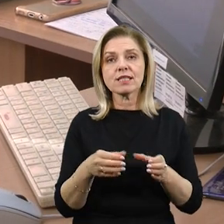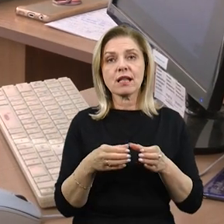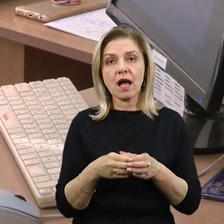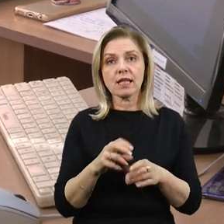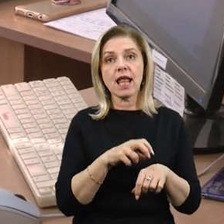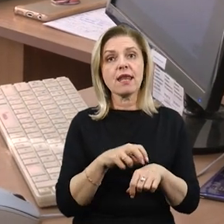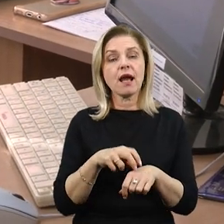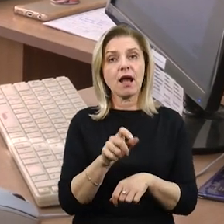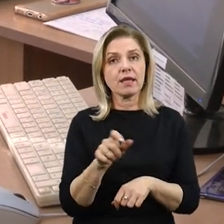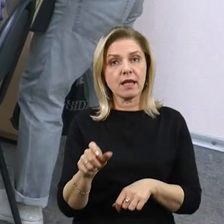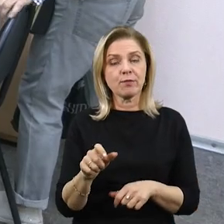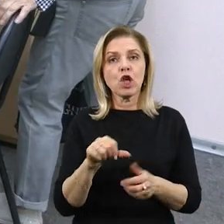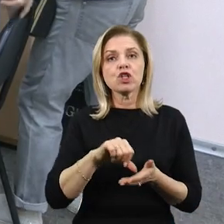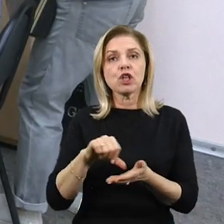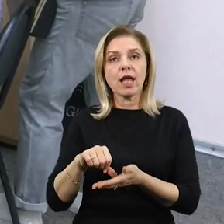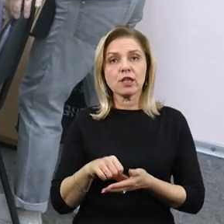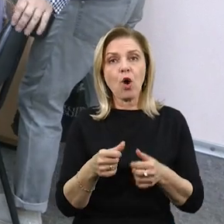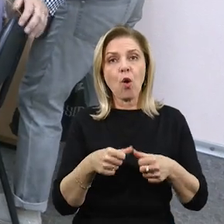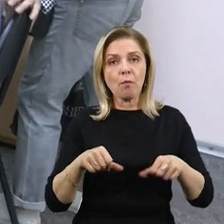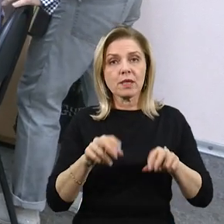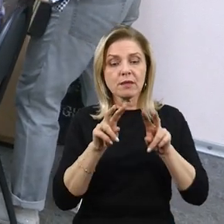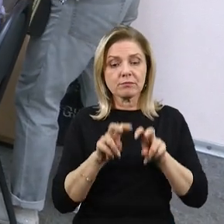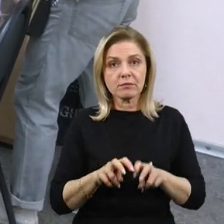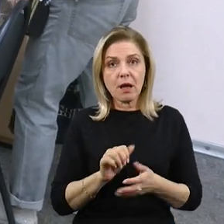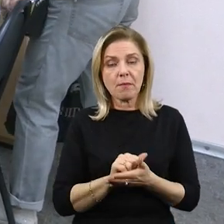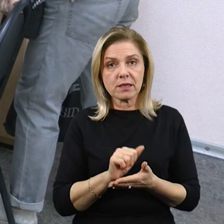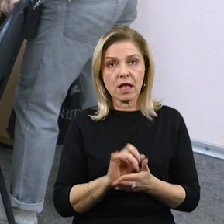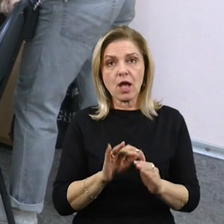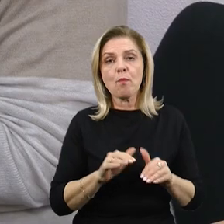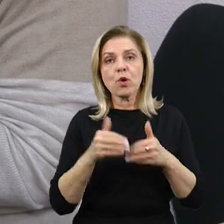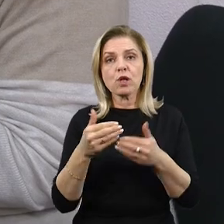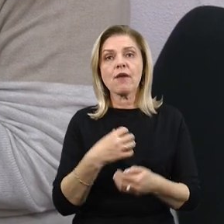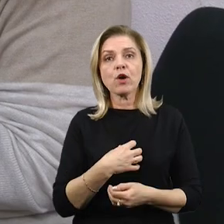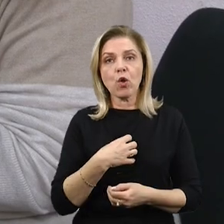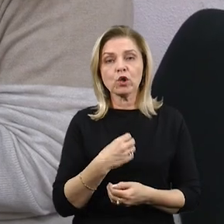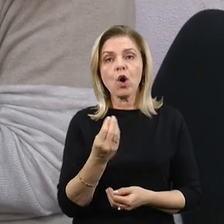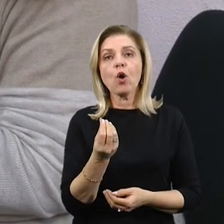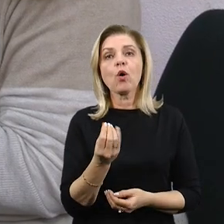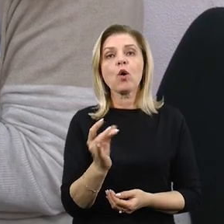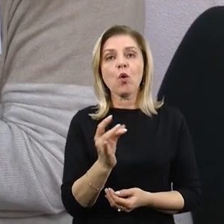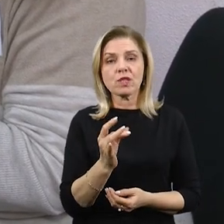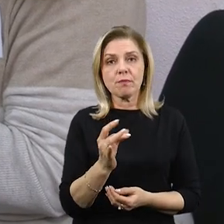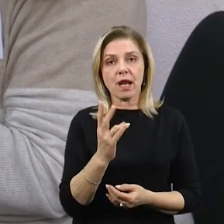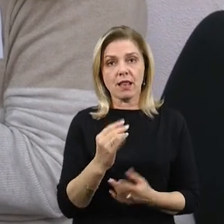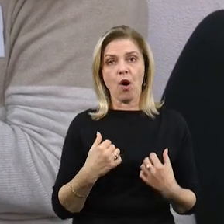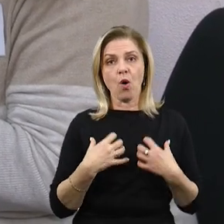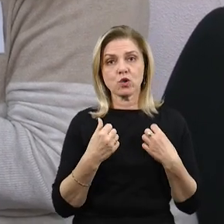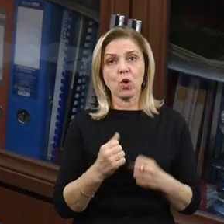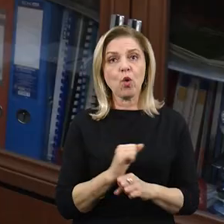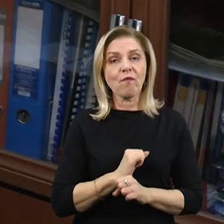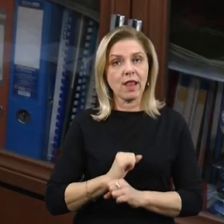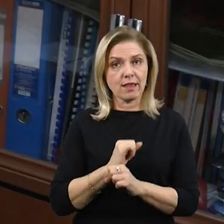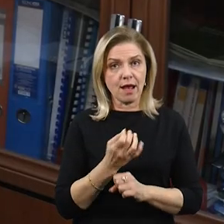лікарі. Члени комісії розглядають матеріали та пропонують виконкому розмір компенсації на оздоровлення, говорить Надія Скопенко.